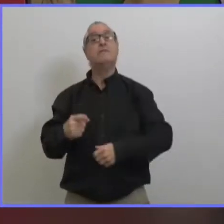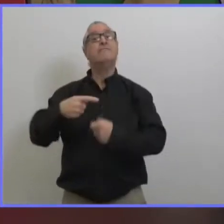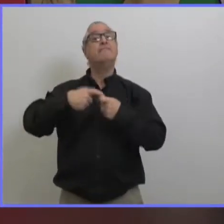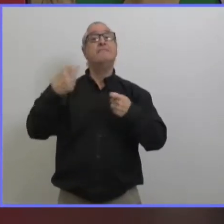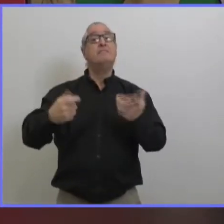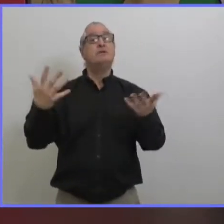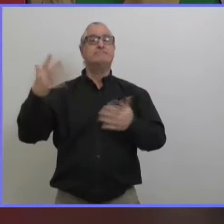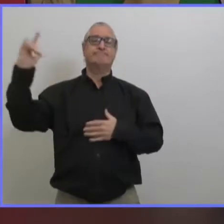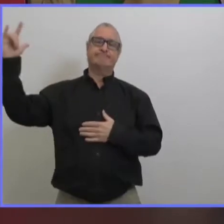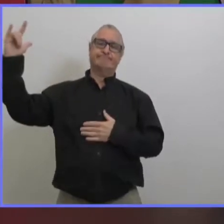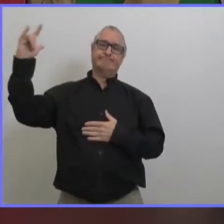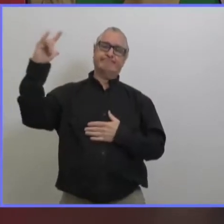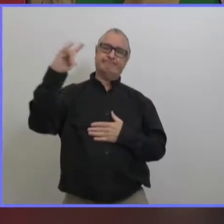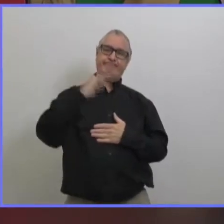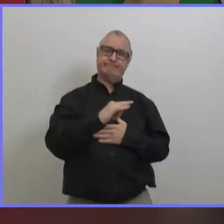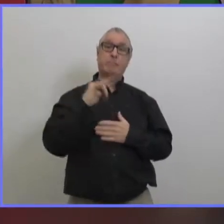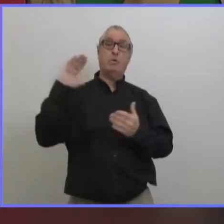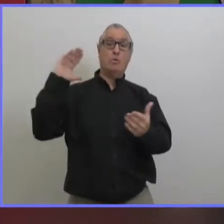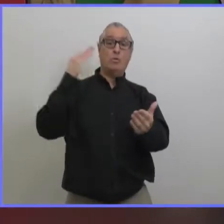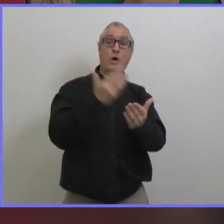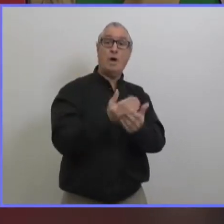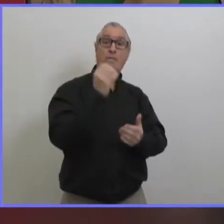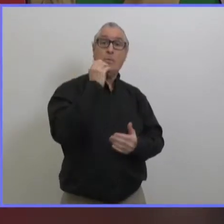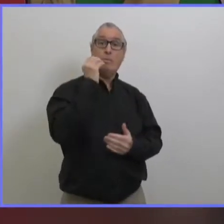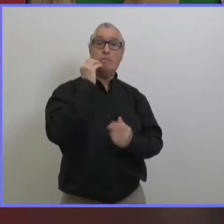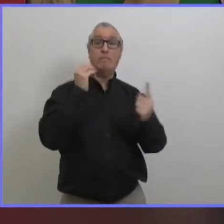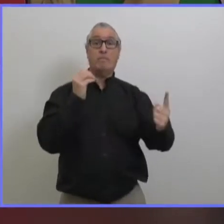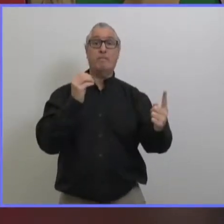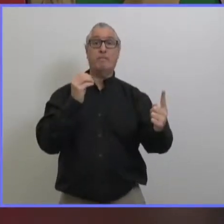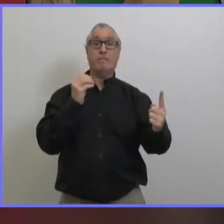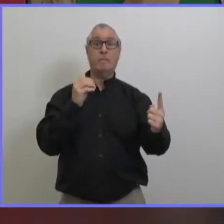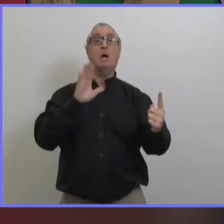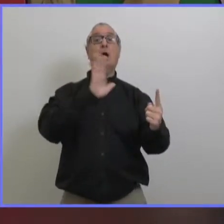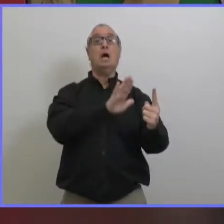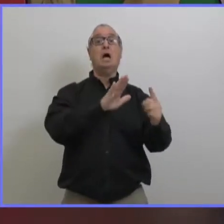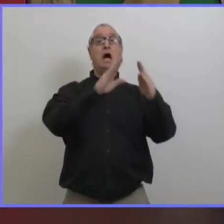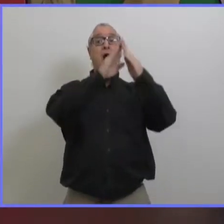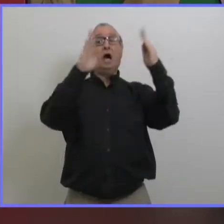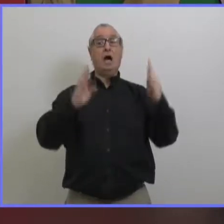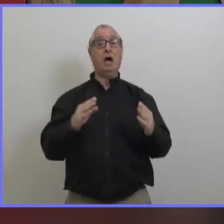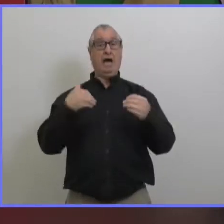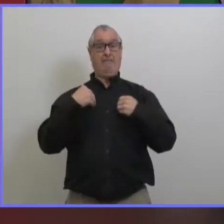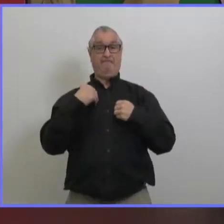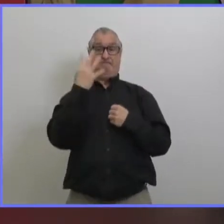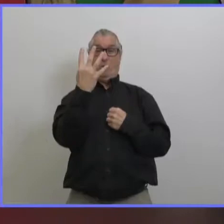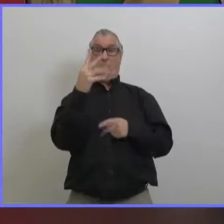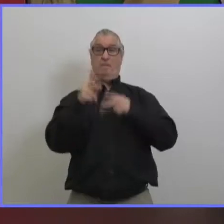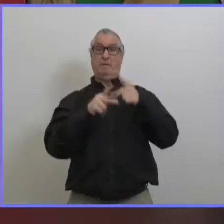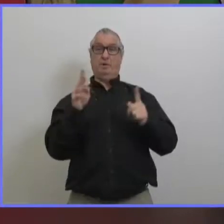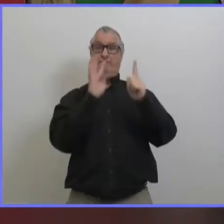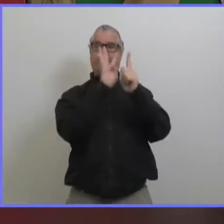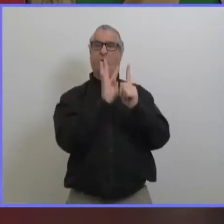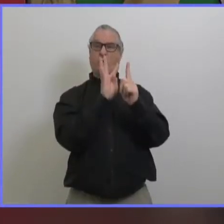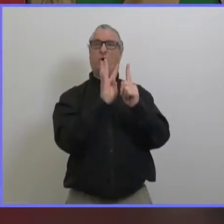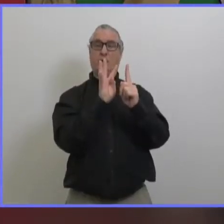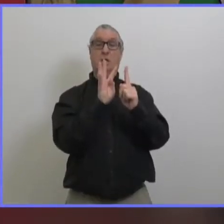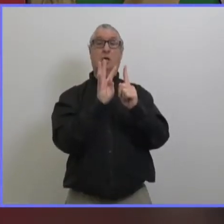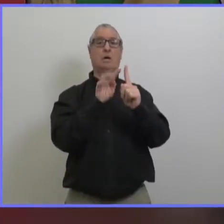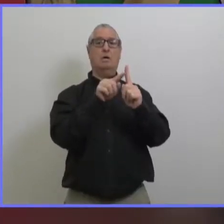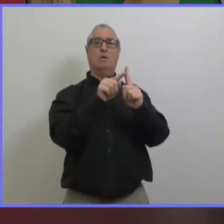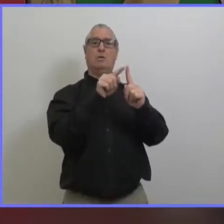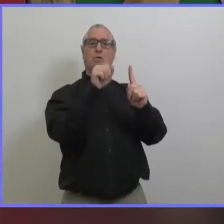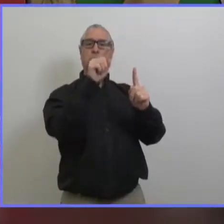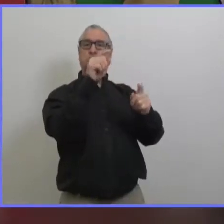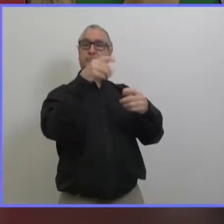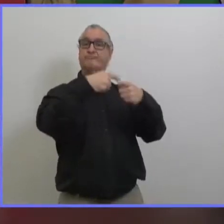résident avec cette personne et aucune de ces personnes n'a développé de symptômes ou testé positif toutes ces personnes ont été testées deux